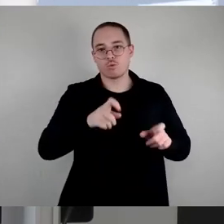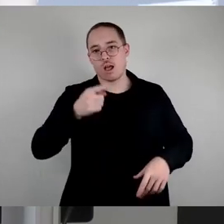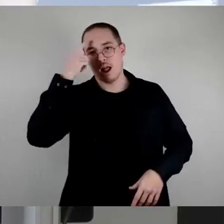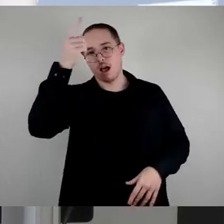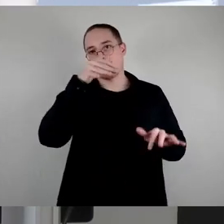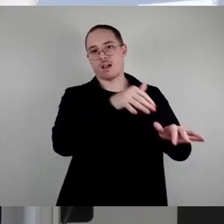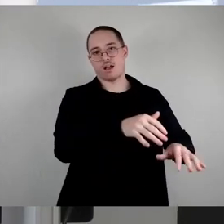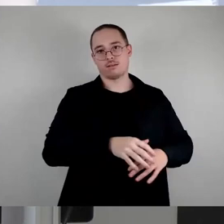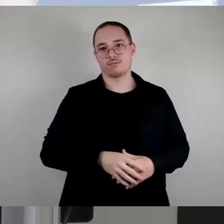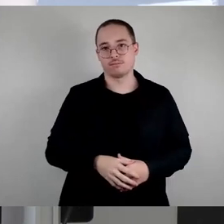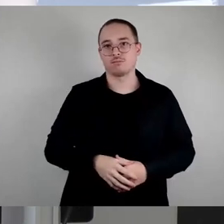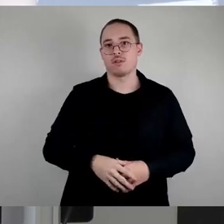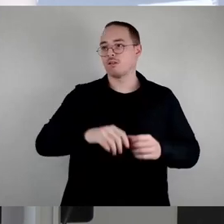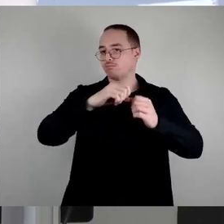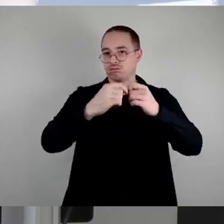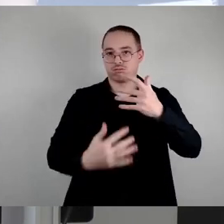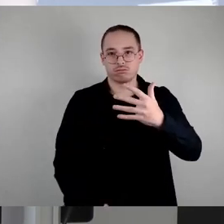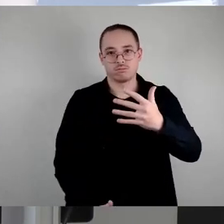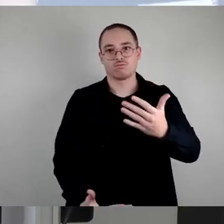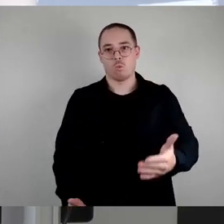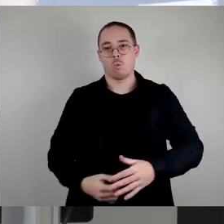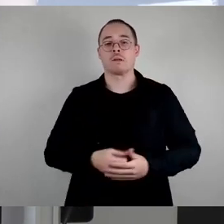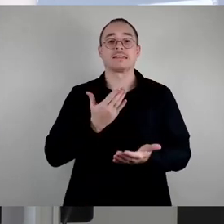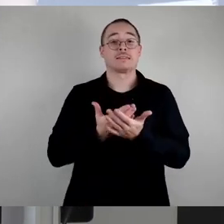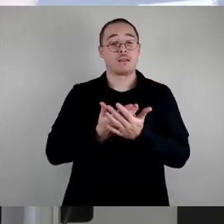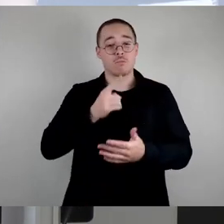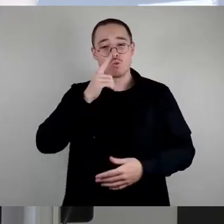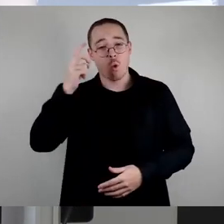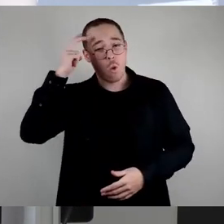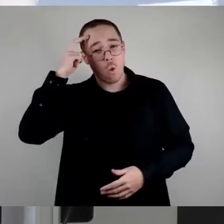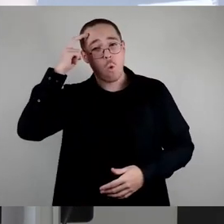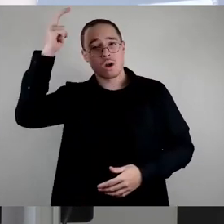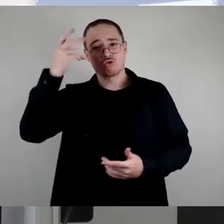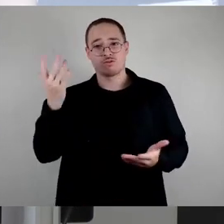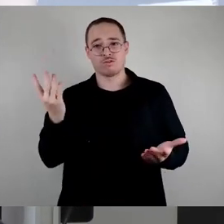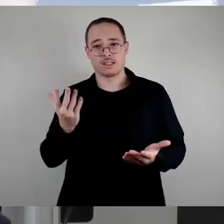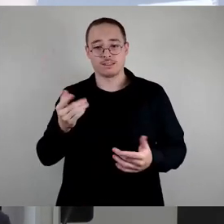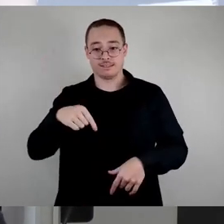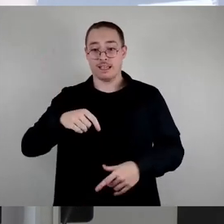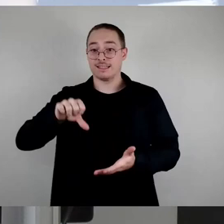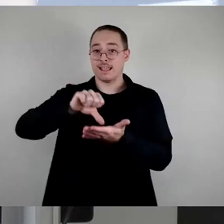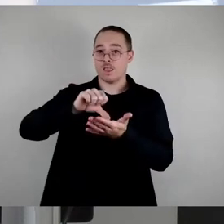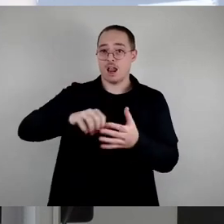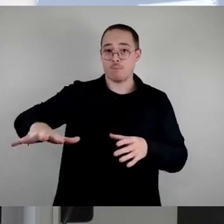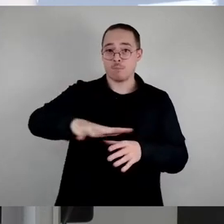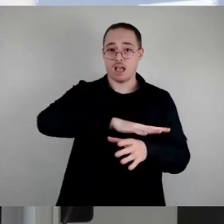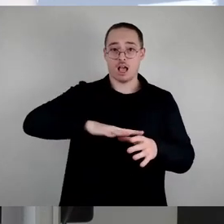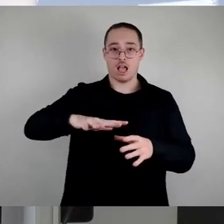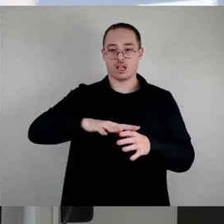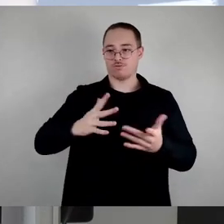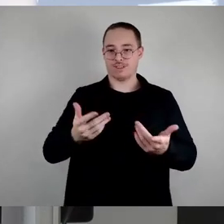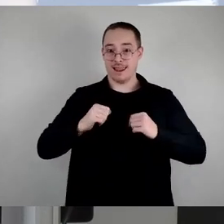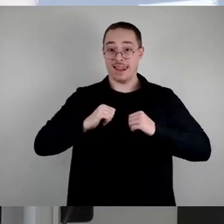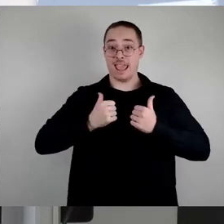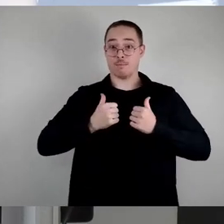Deshalb ist es auch nur logisch, dass in einem zentralen Bereich des Lebens, nämlich im